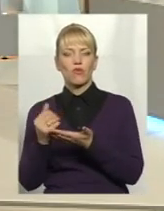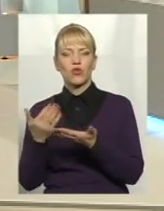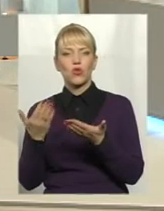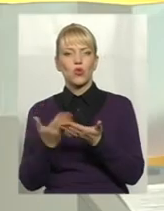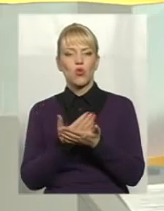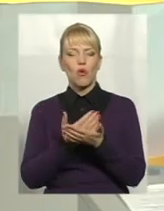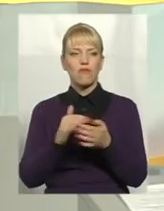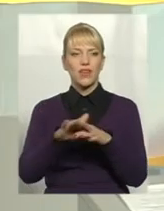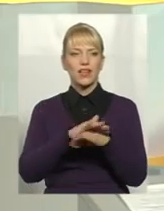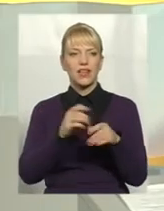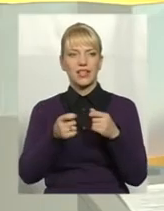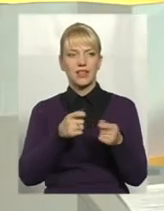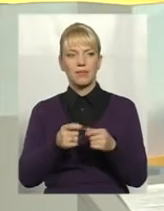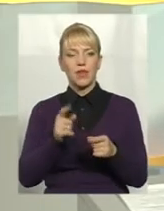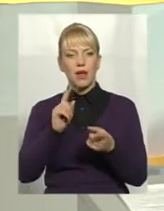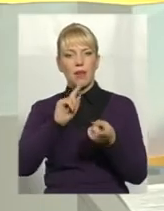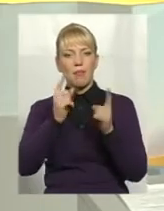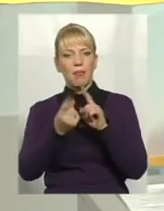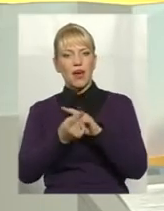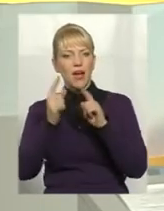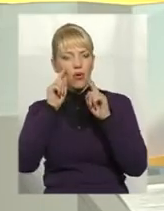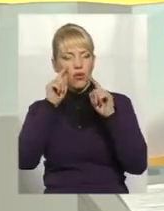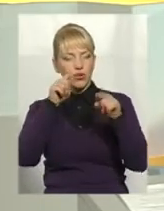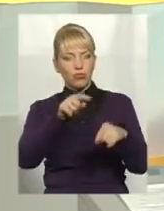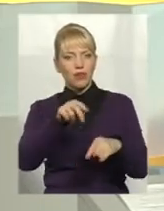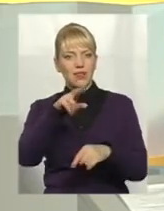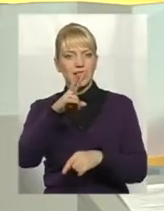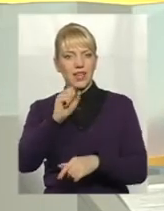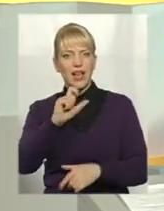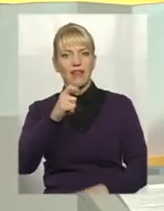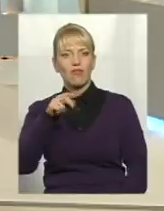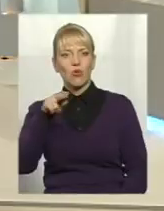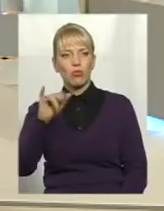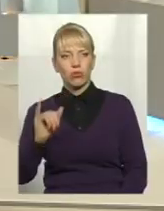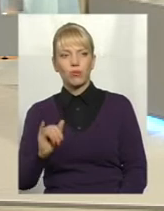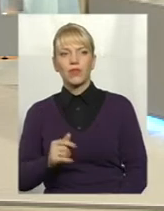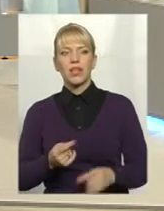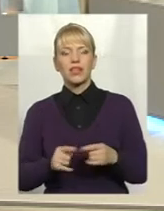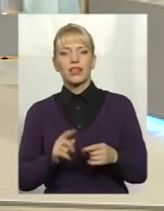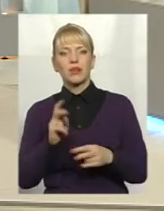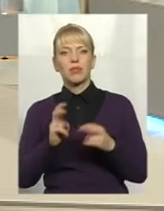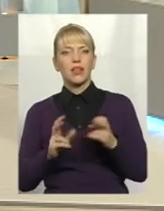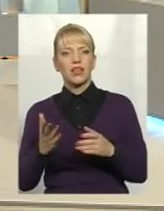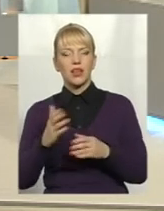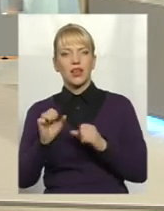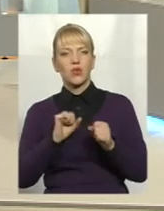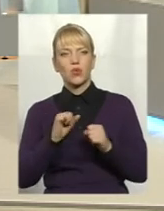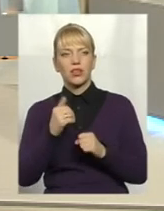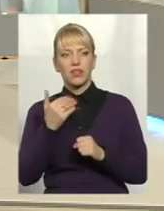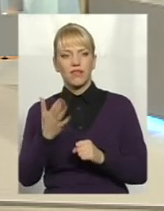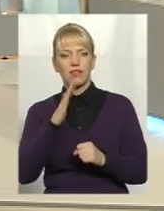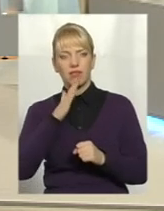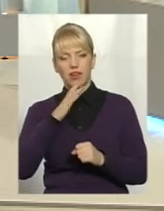Переорієнтувавшись на Європу, завдяки таким підприємствам, якими керуєте ви, наша країна